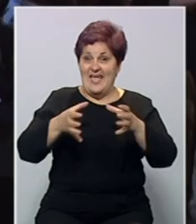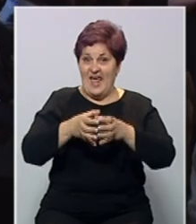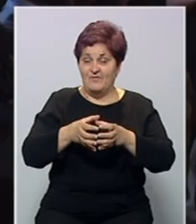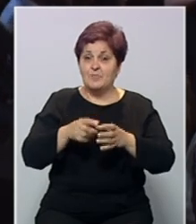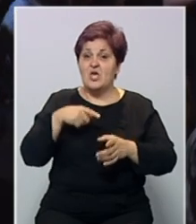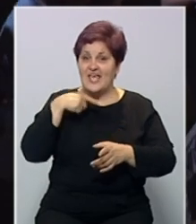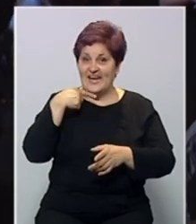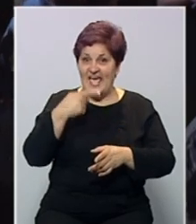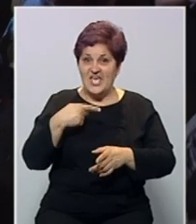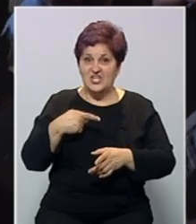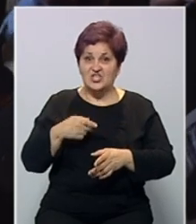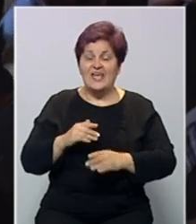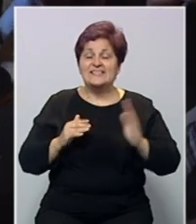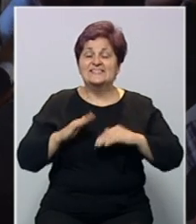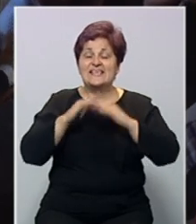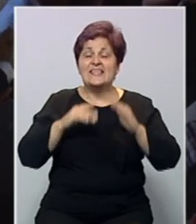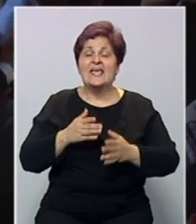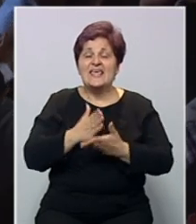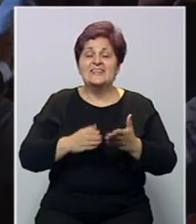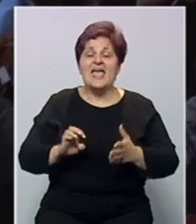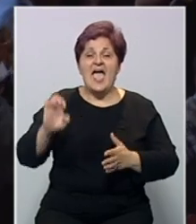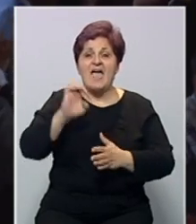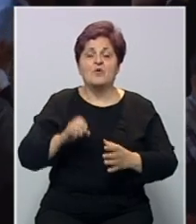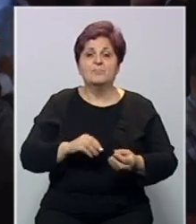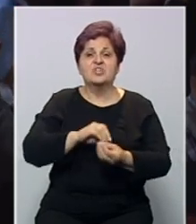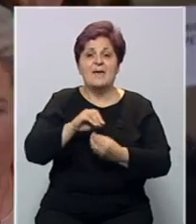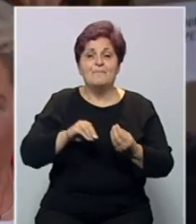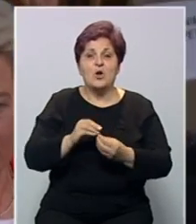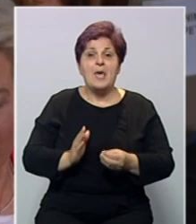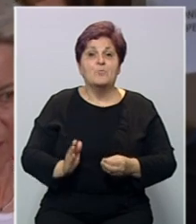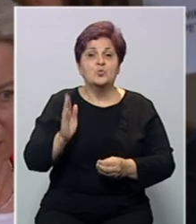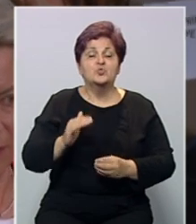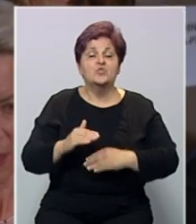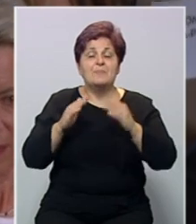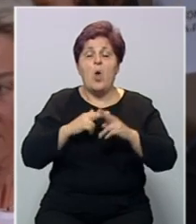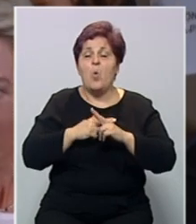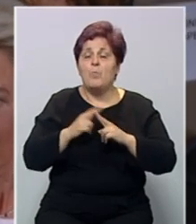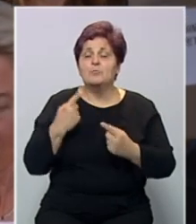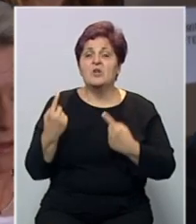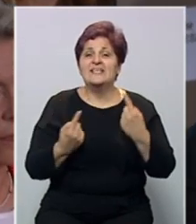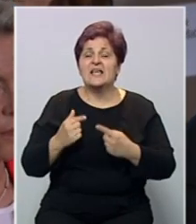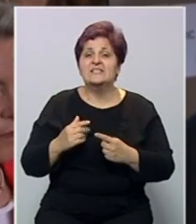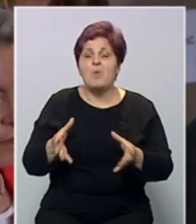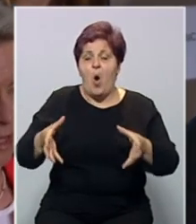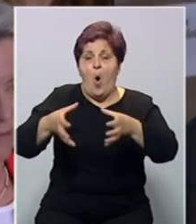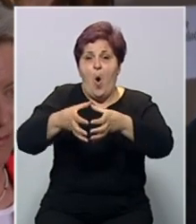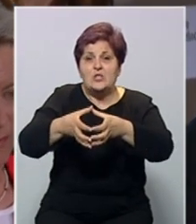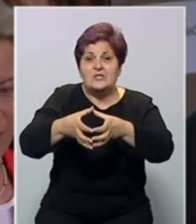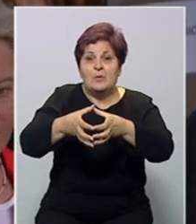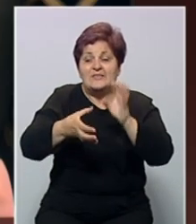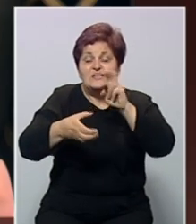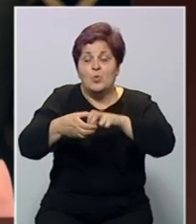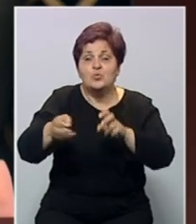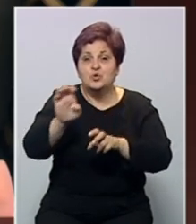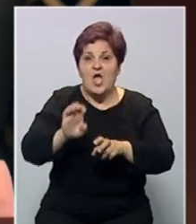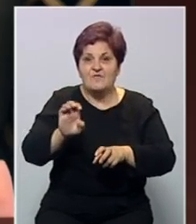Bledu naglašano je da je Zapadni Balkan dio evropske porodice te da prosperitet Balkana u potpunosti zavisi o integraciji s ostatkom Evrope.